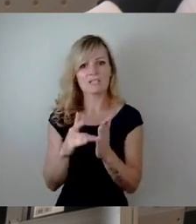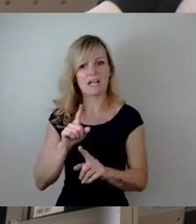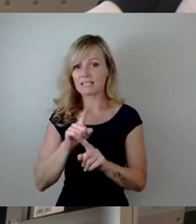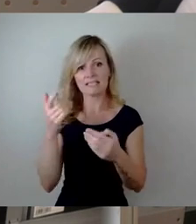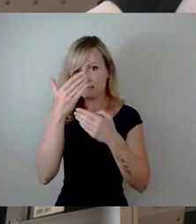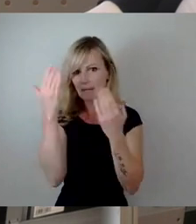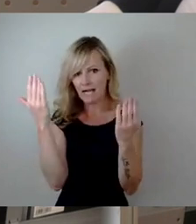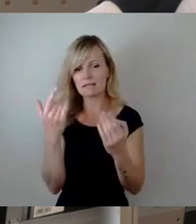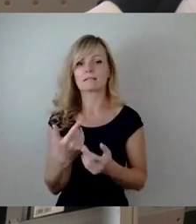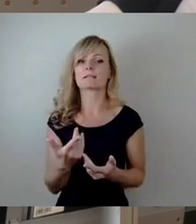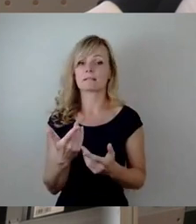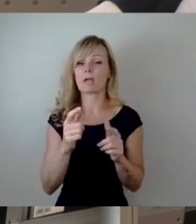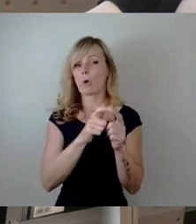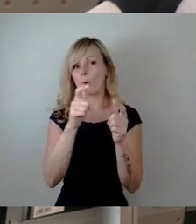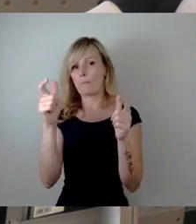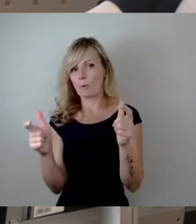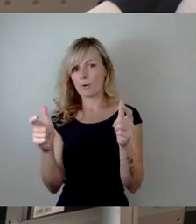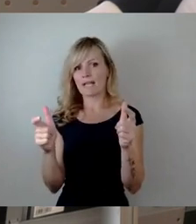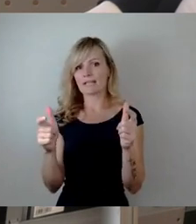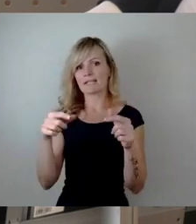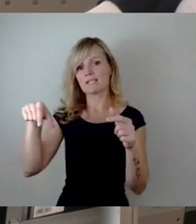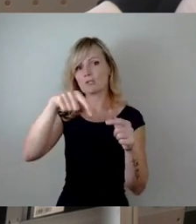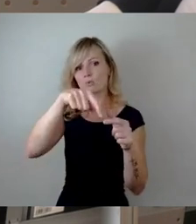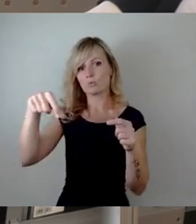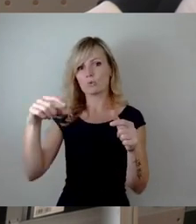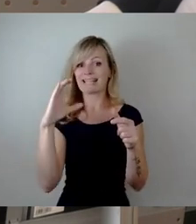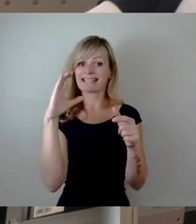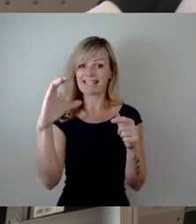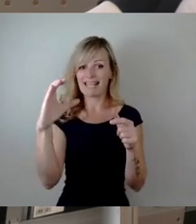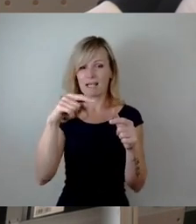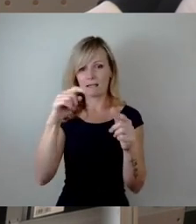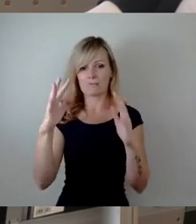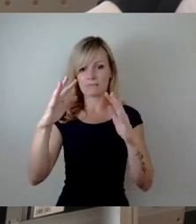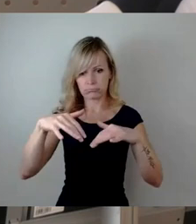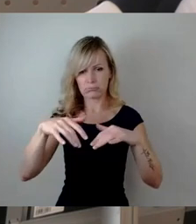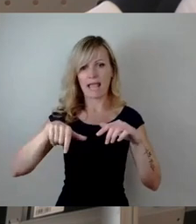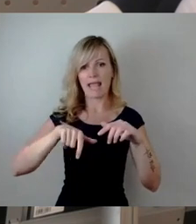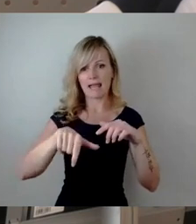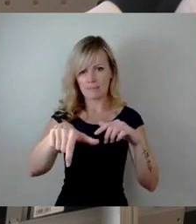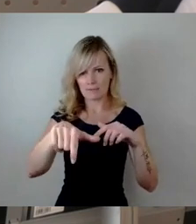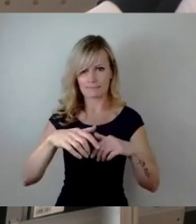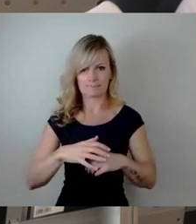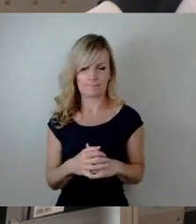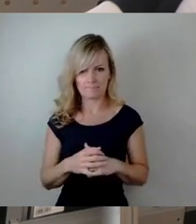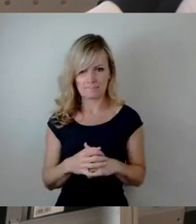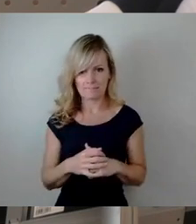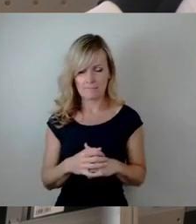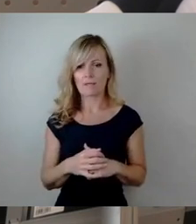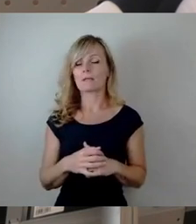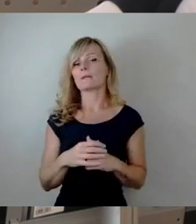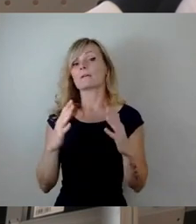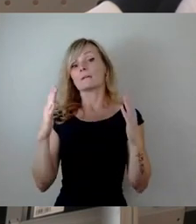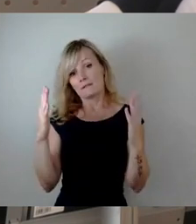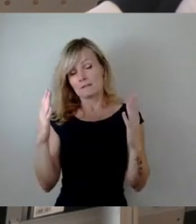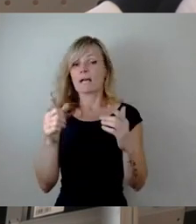des Brückenzuges C in die Elbe gestürzt. Weitere Teile hängen derzeit in extremer